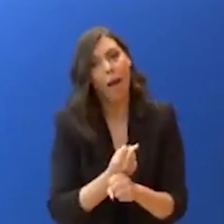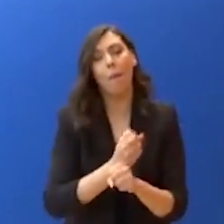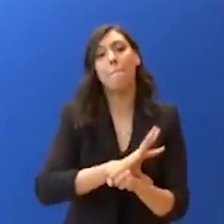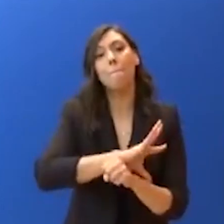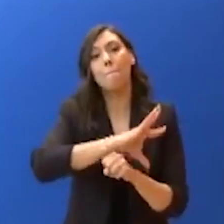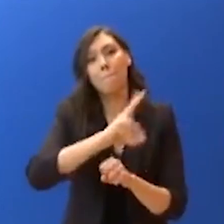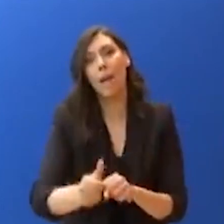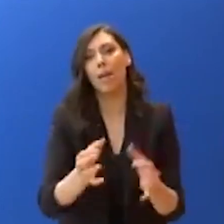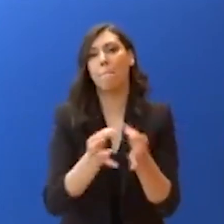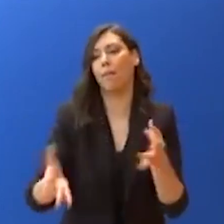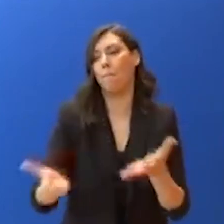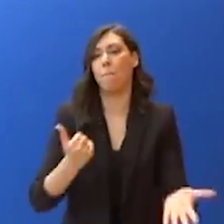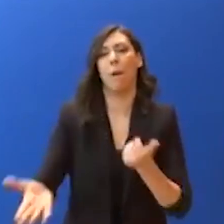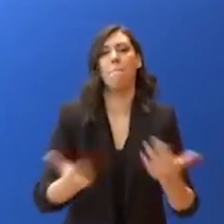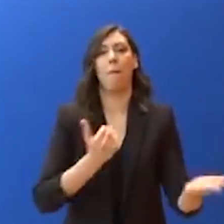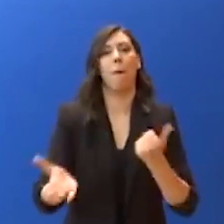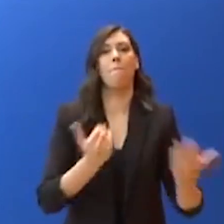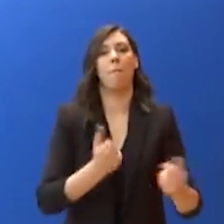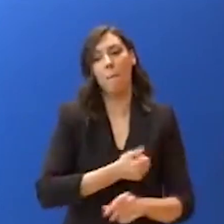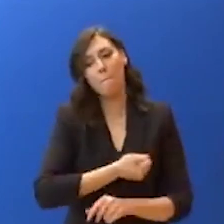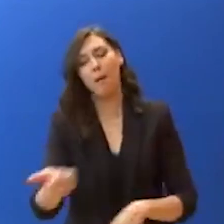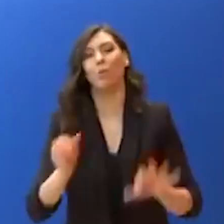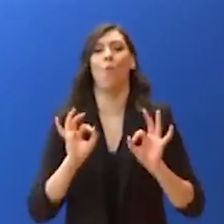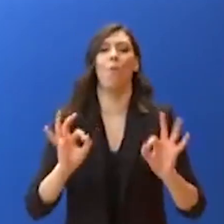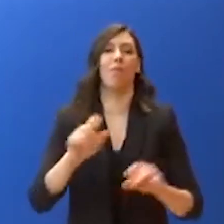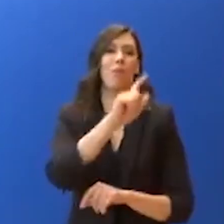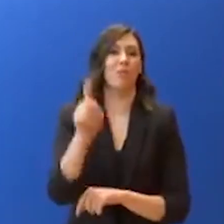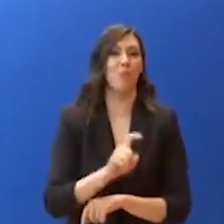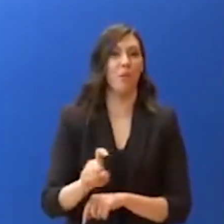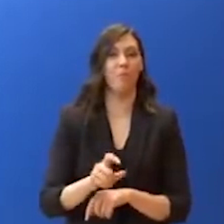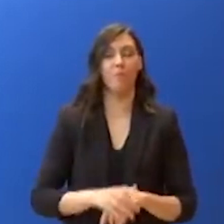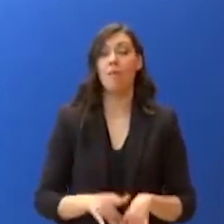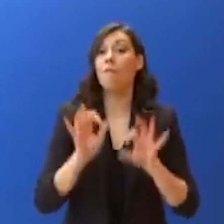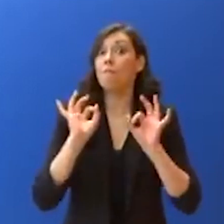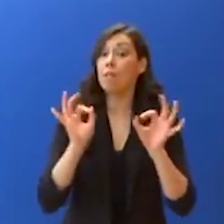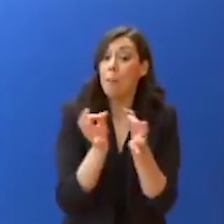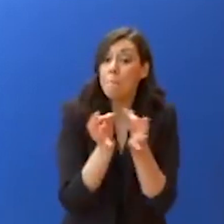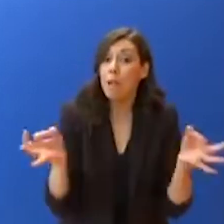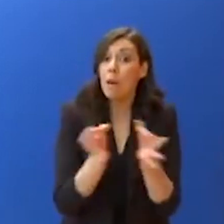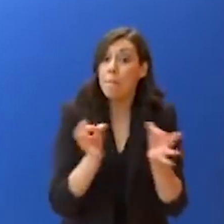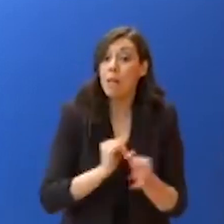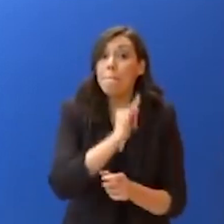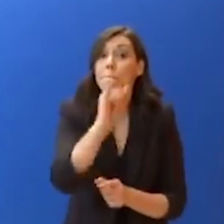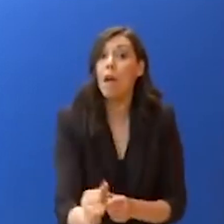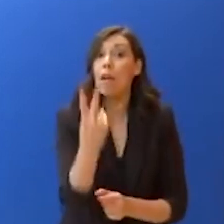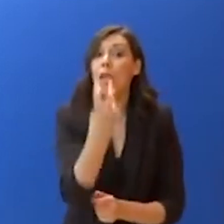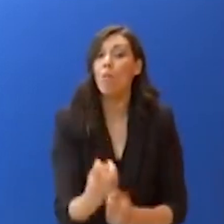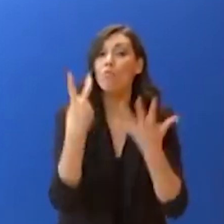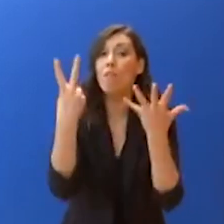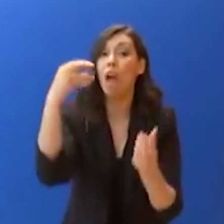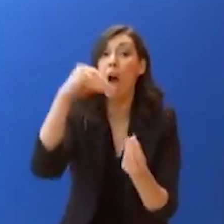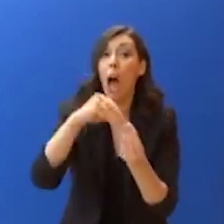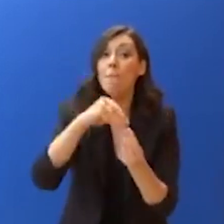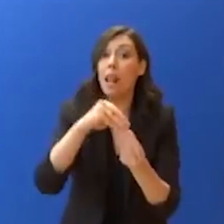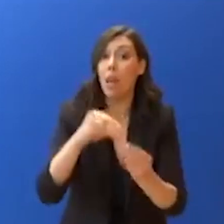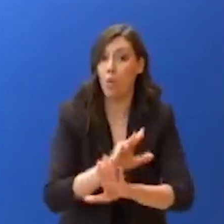Όπως είναι γνωστό, τα περιοριστικά μέτρα ισχύουν έως τις 27 Απριλίου. Η κυβέρνηση επεξεργάζεται το στρατηγικό σχέδιο